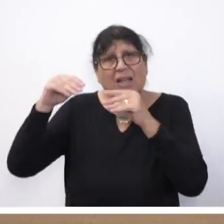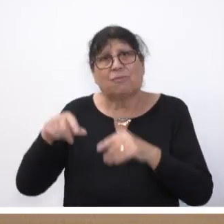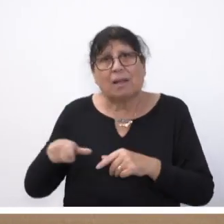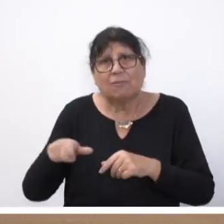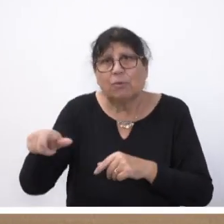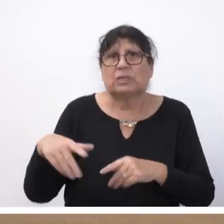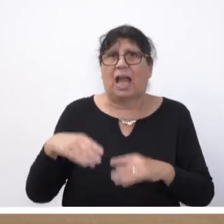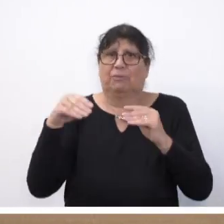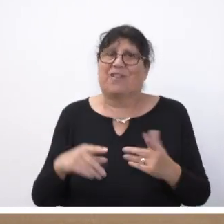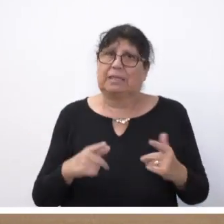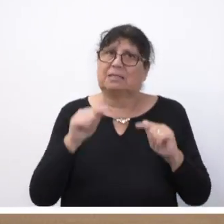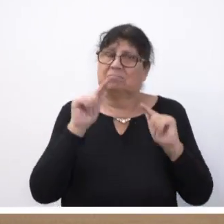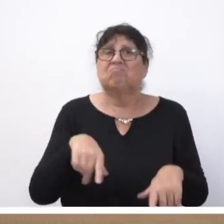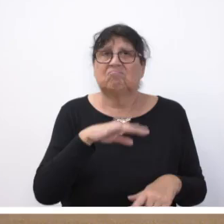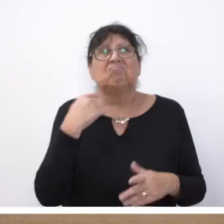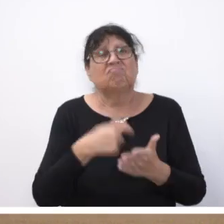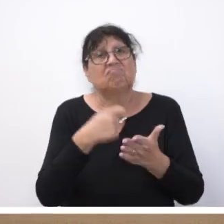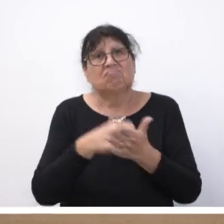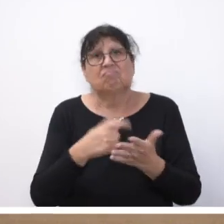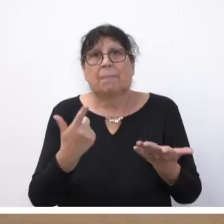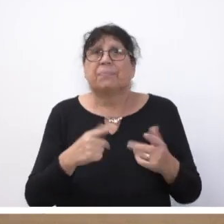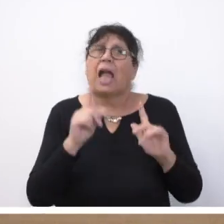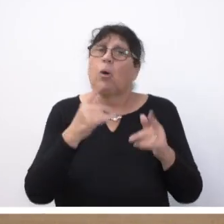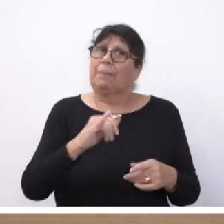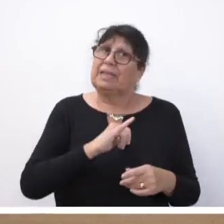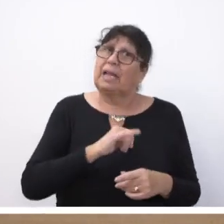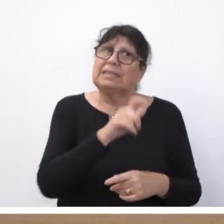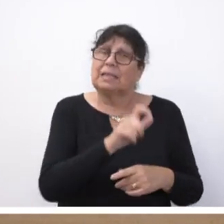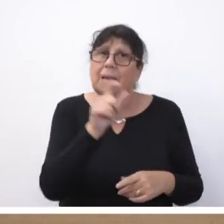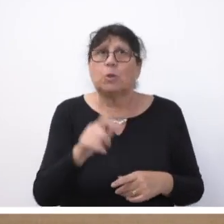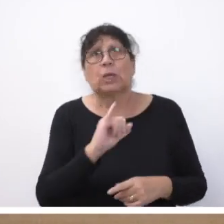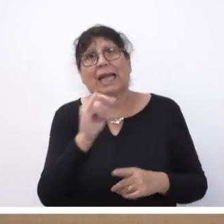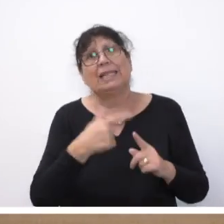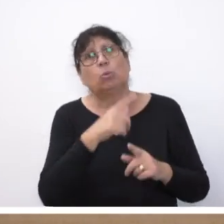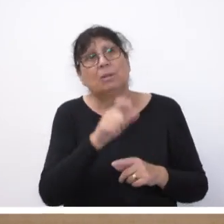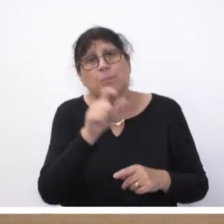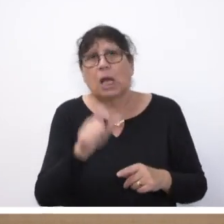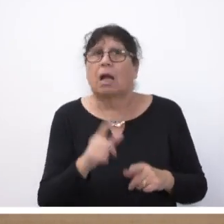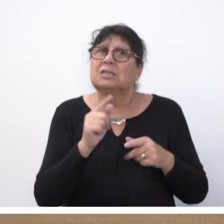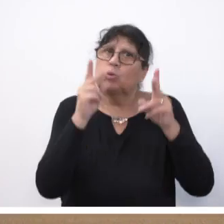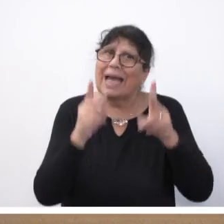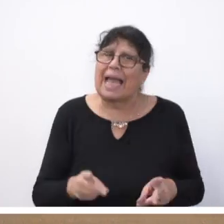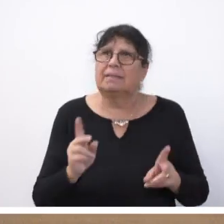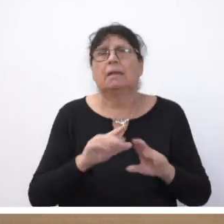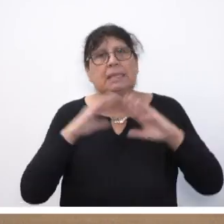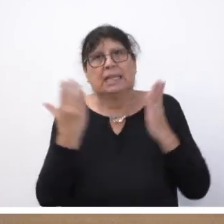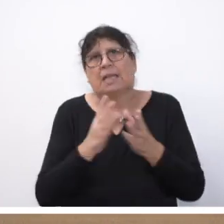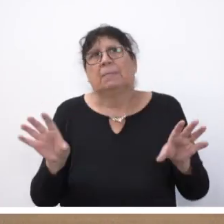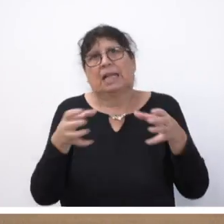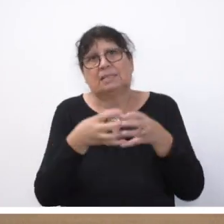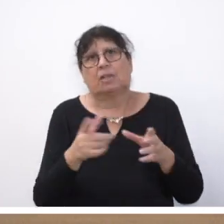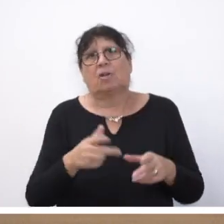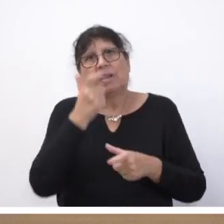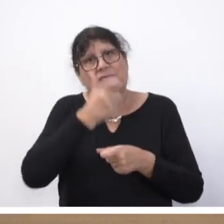Maßnahmen sind nicht nur langfristig kosteneffizient, sondern auch im Interesse der Bürgerinnen und Bürger, die zu Recht auf die gesamtgesellschaftliche Verantwortung des